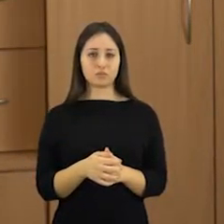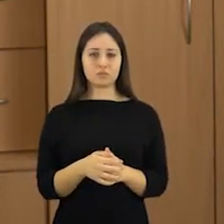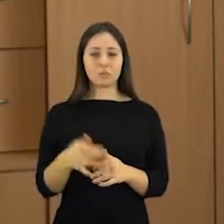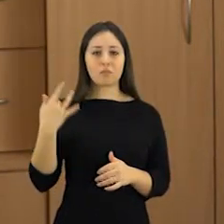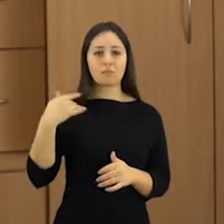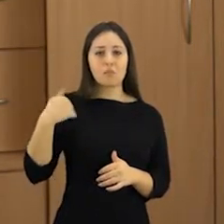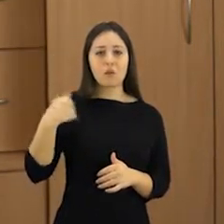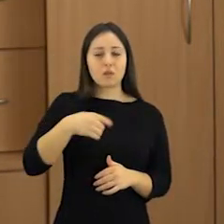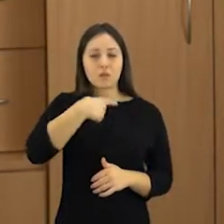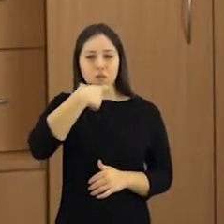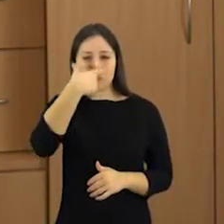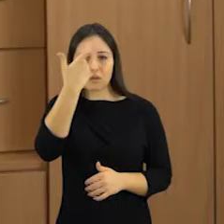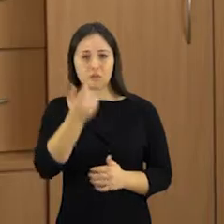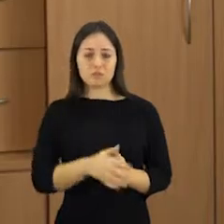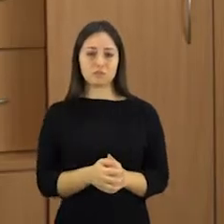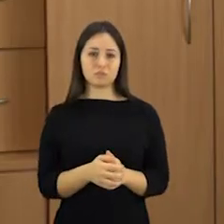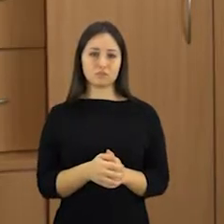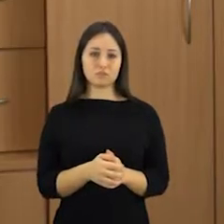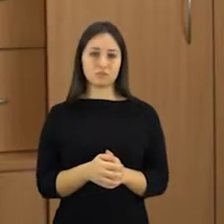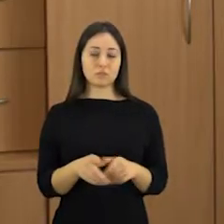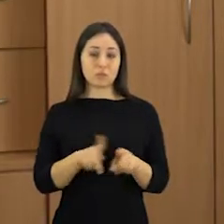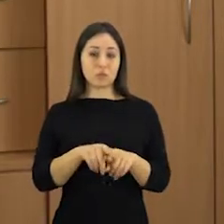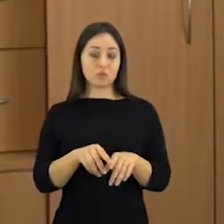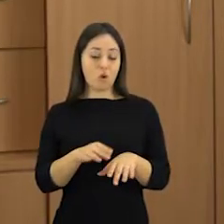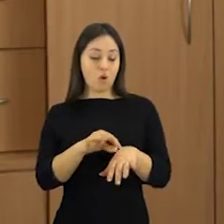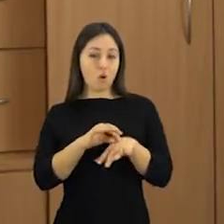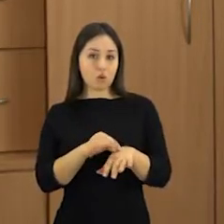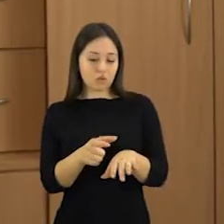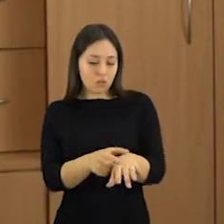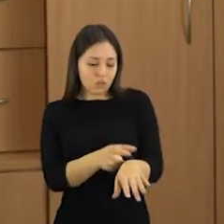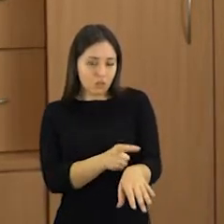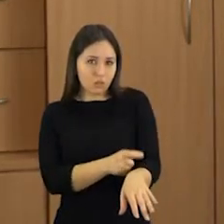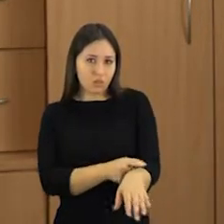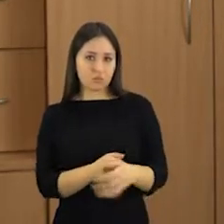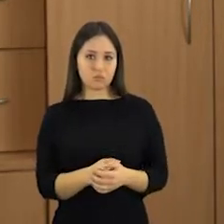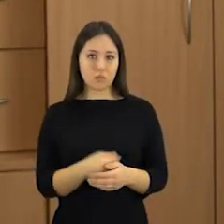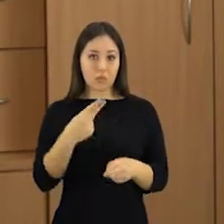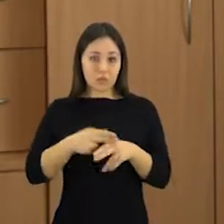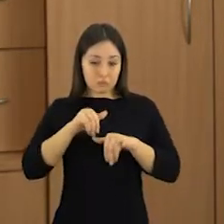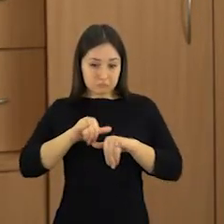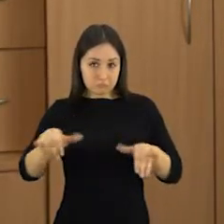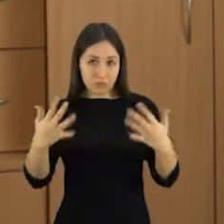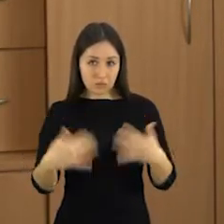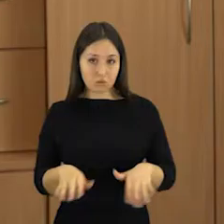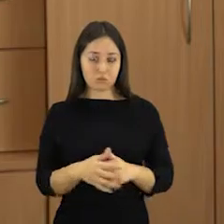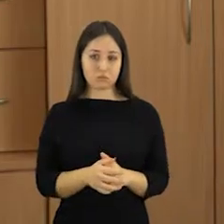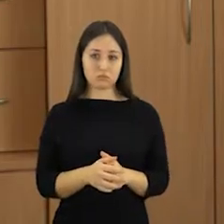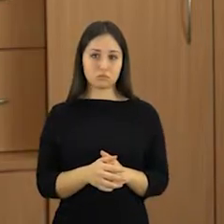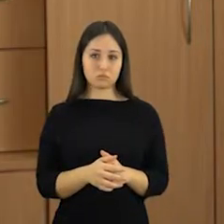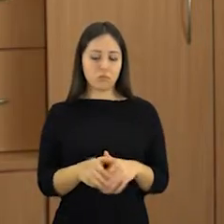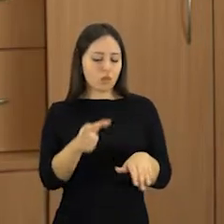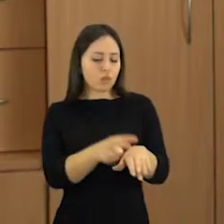oda tokia marmuruota ir kas paros bėgėje atsiranda bėrimas, kai išplitas meningokokinis